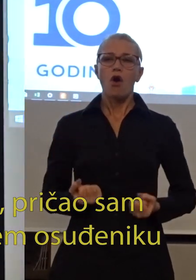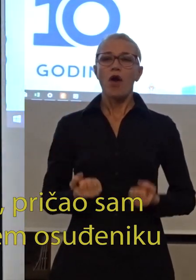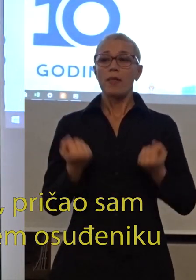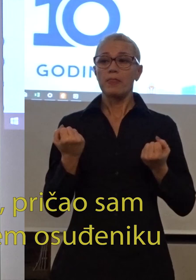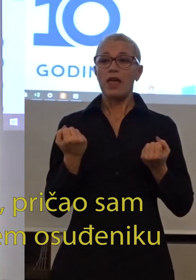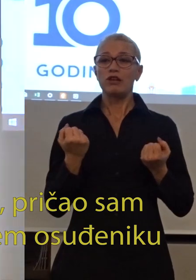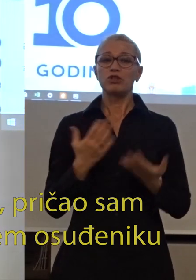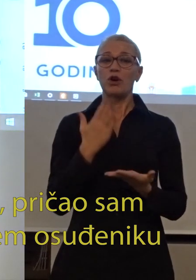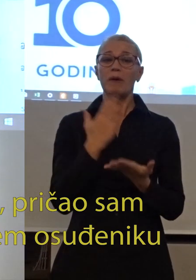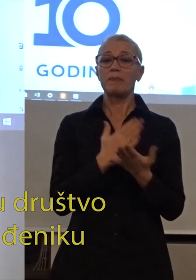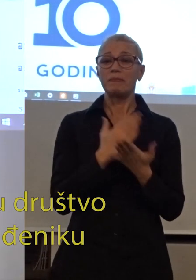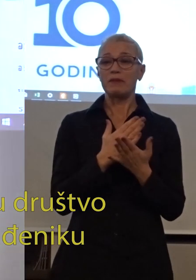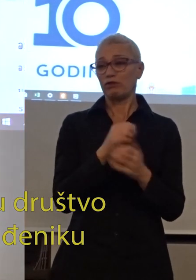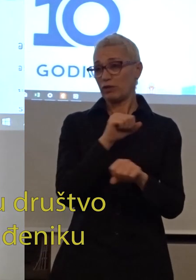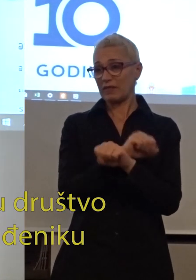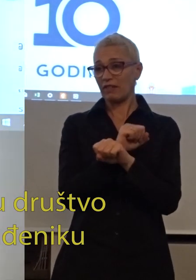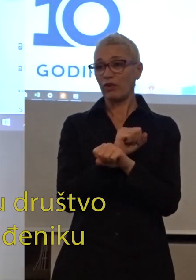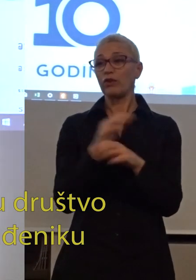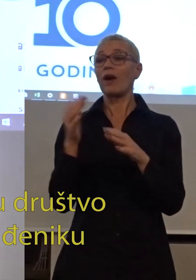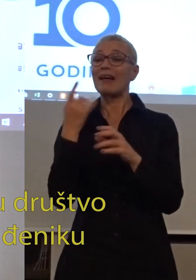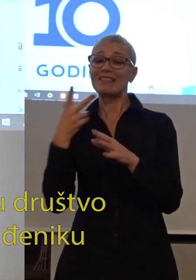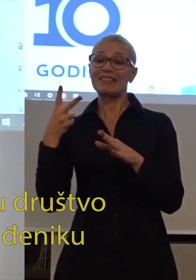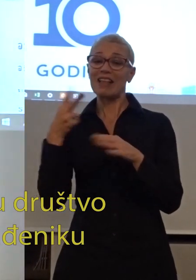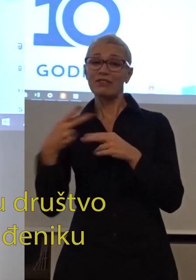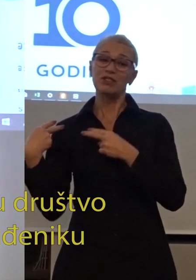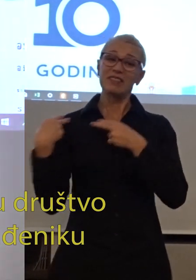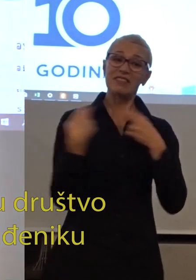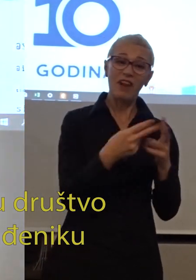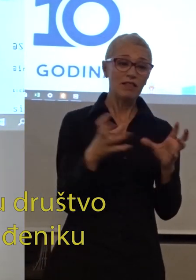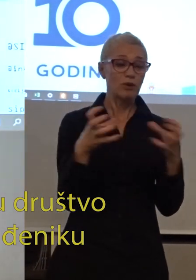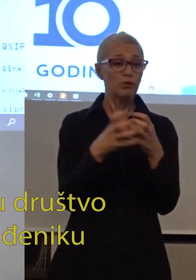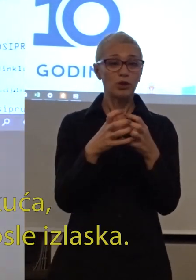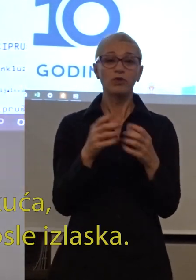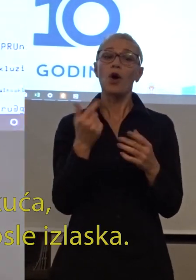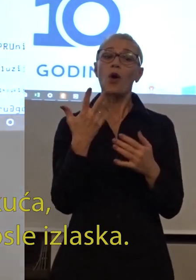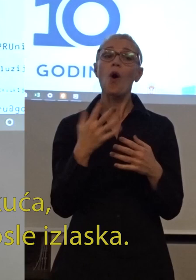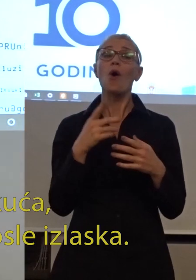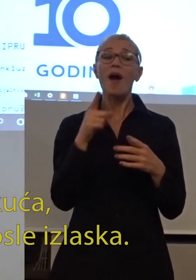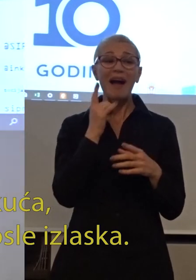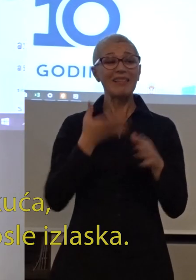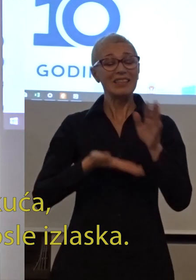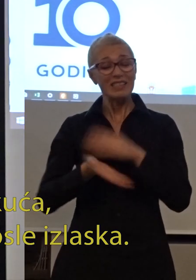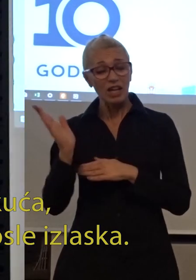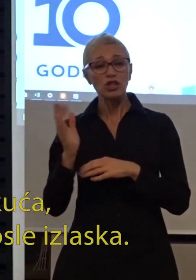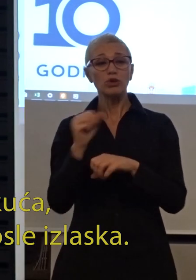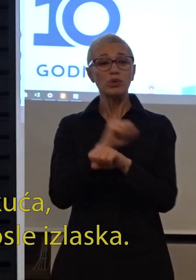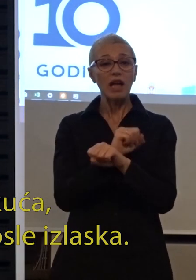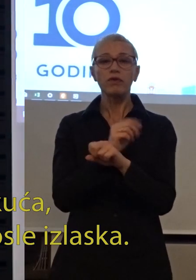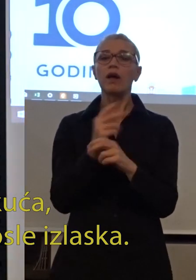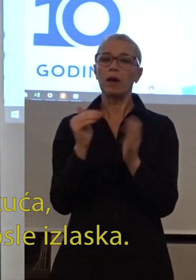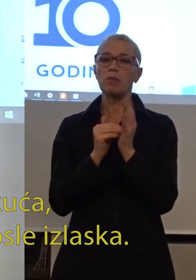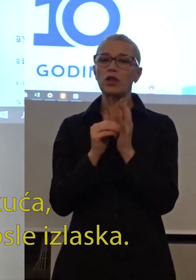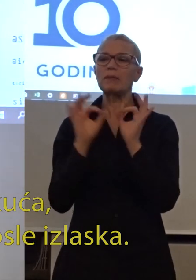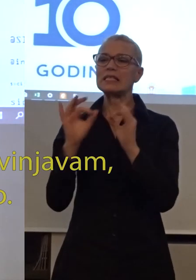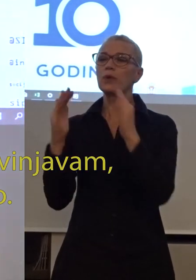teško bivšemu suđeniku kad izađe da se uklopi u društvu i koliko je bivšemu suđeniku potrebna sigurna kuća u nekih par meseci